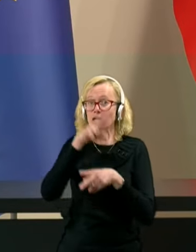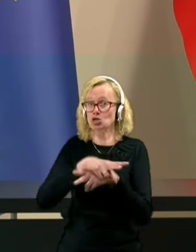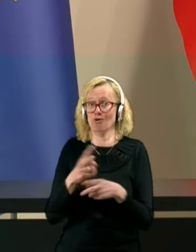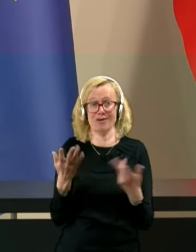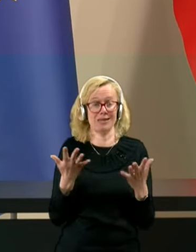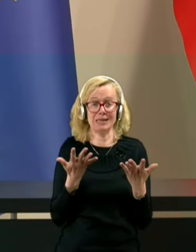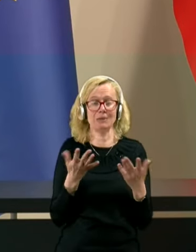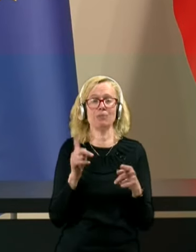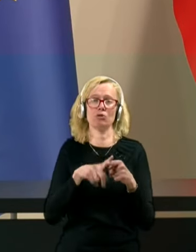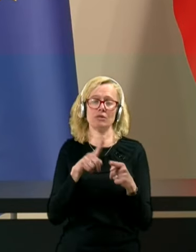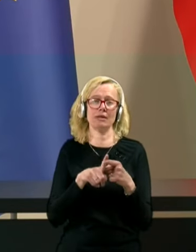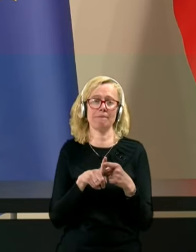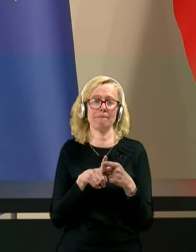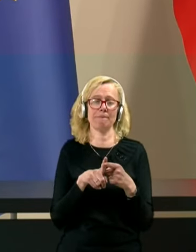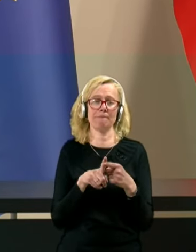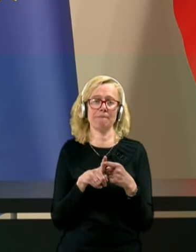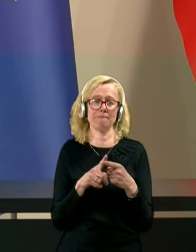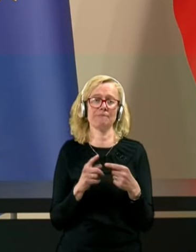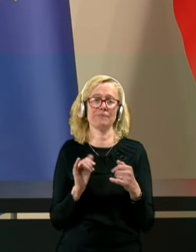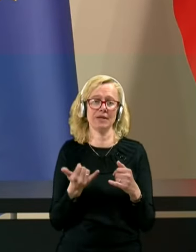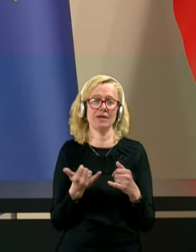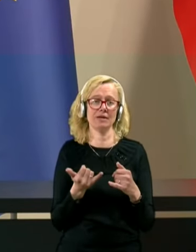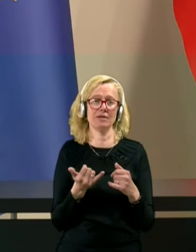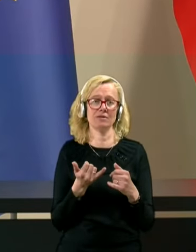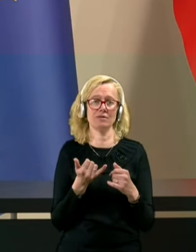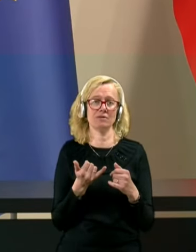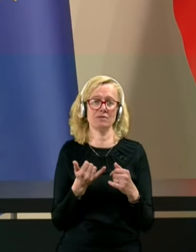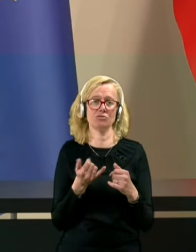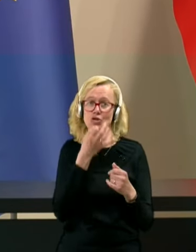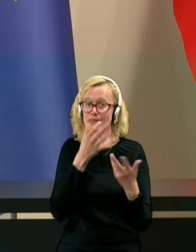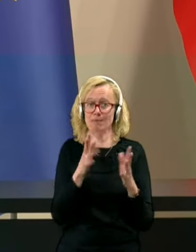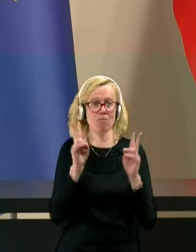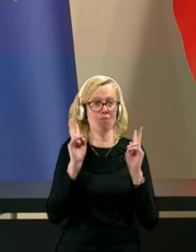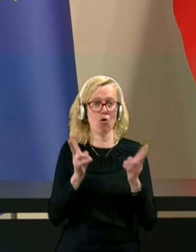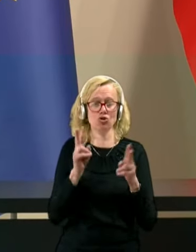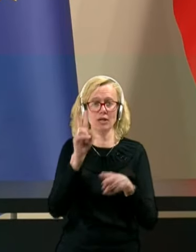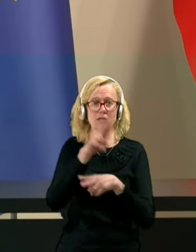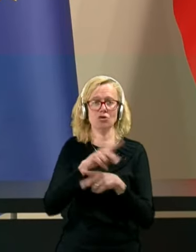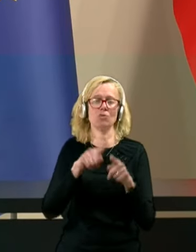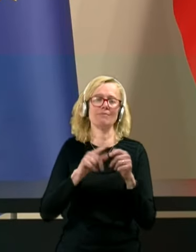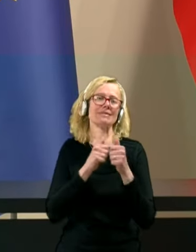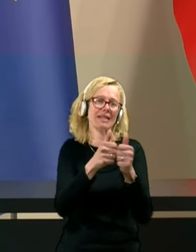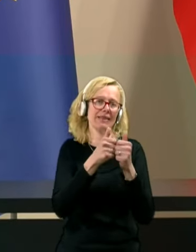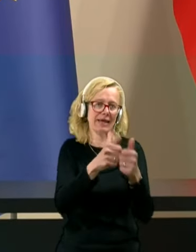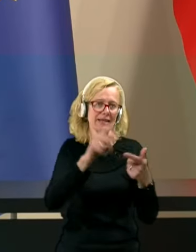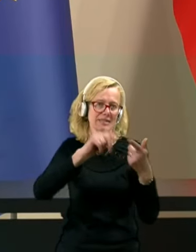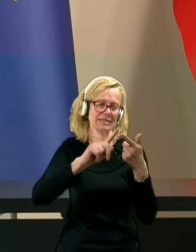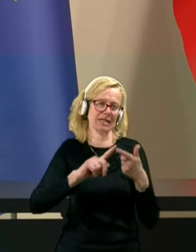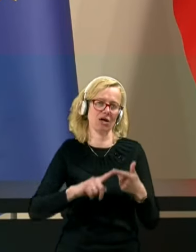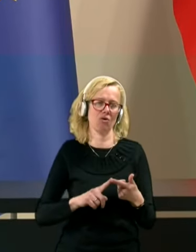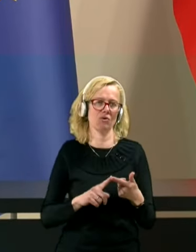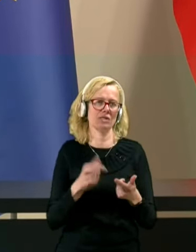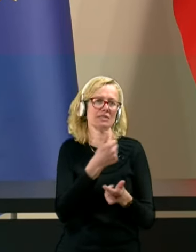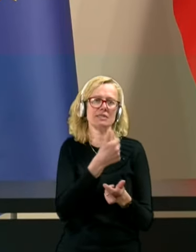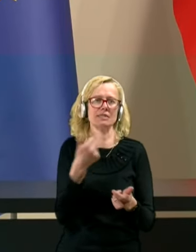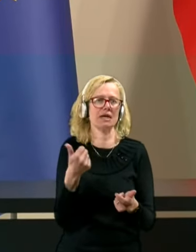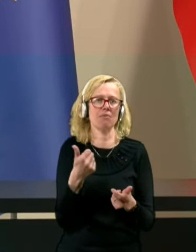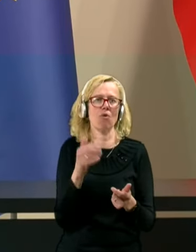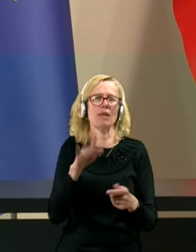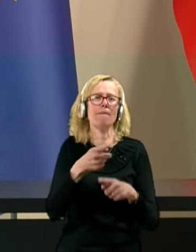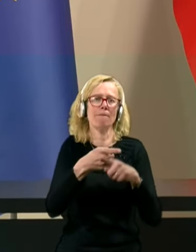možen, potem je tudi sledenje stikov samo na polovico